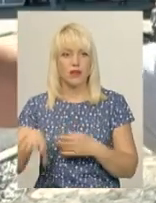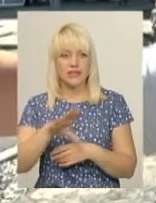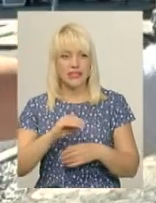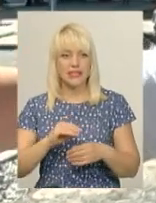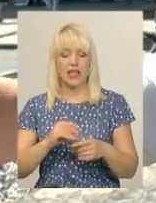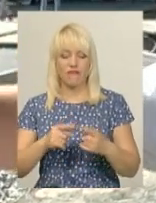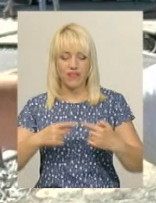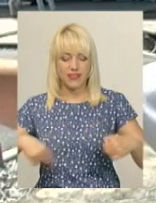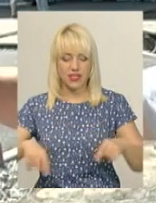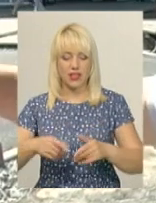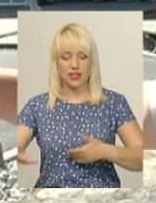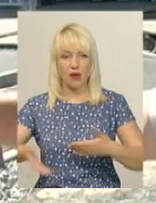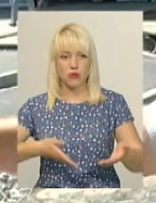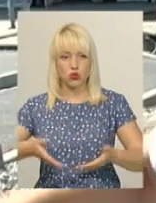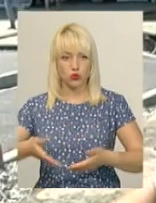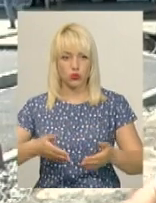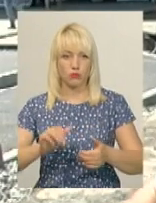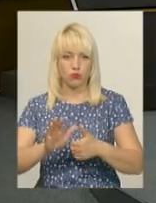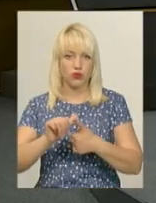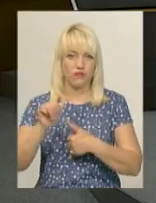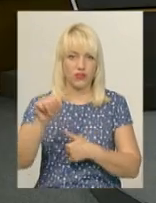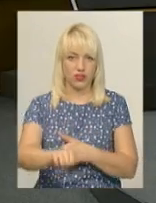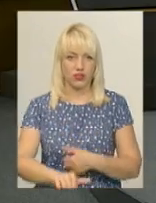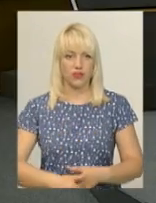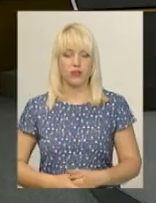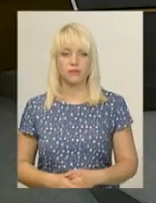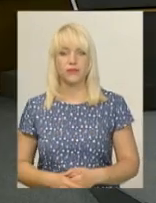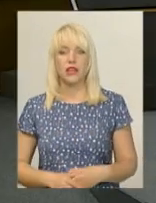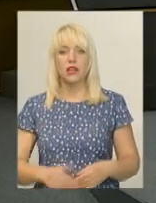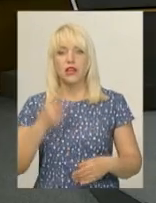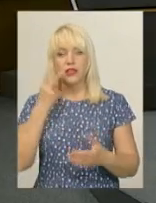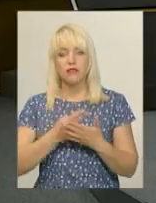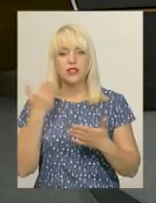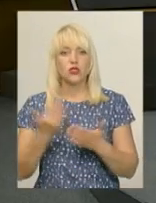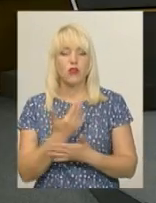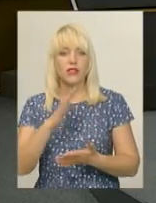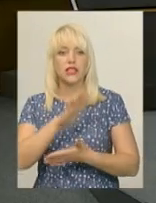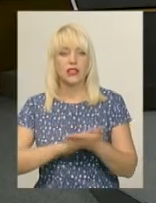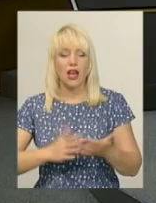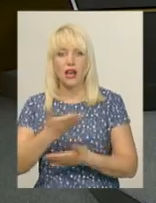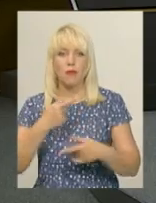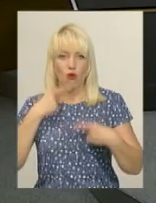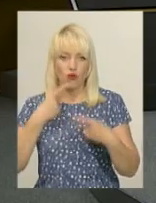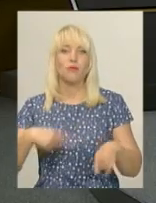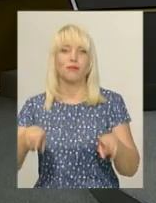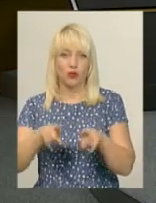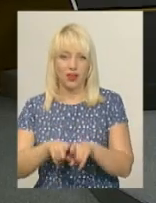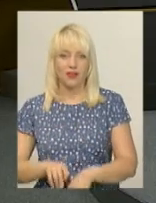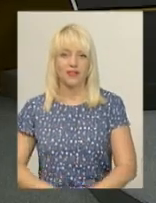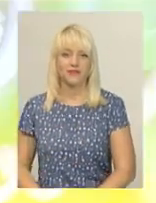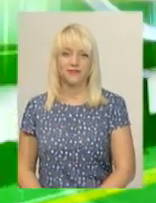пішохідної зони від проїжджої частини. Ви дивитеся новини і далі ми говоримо про таке.